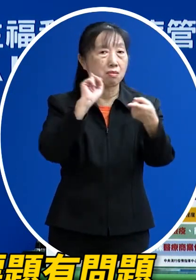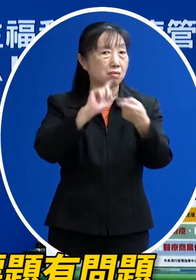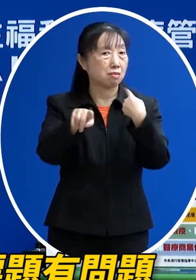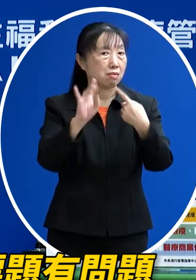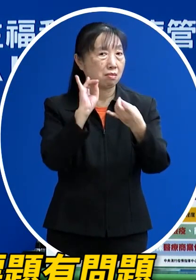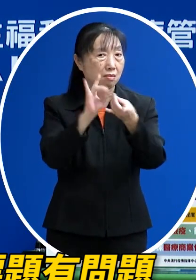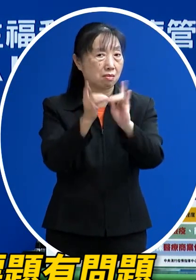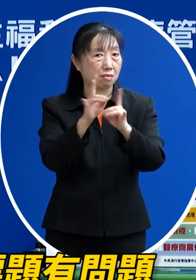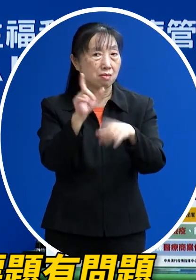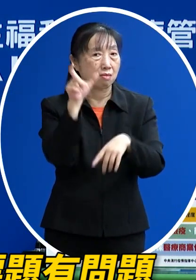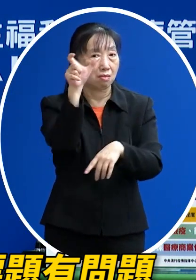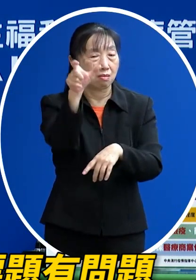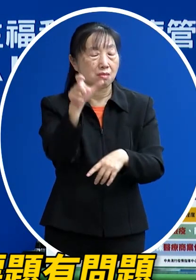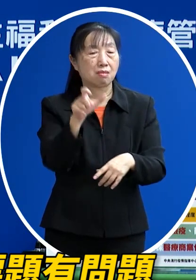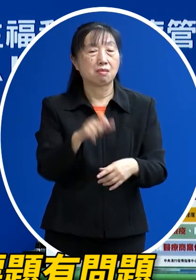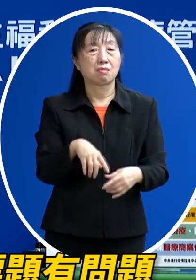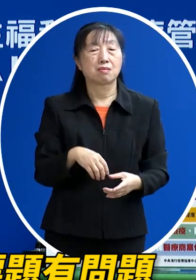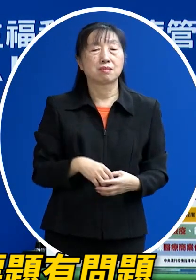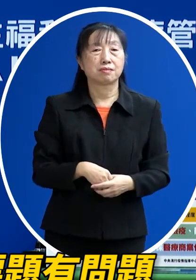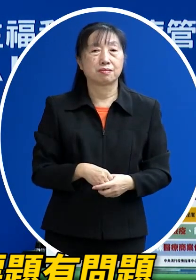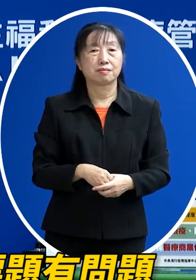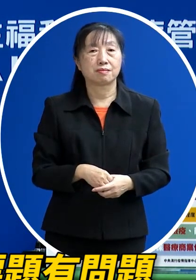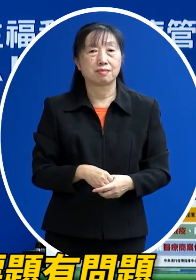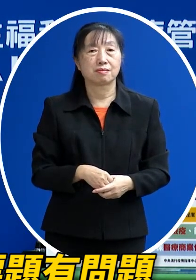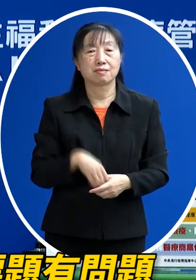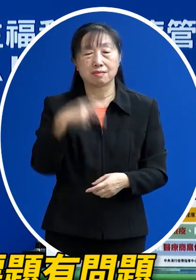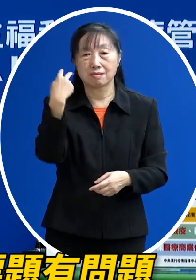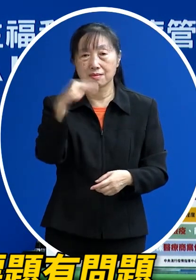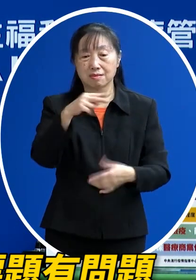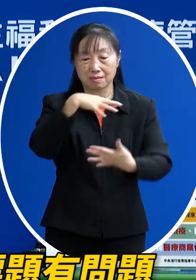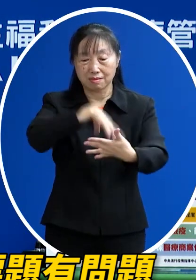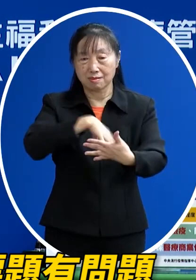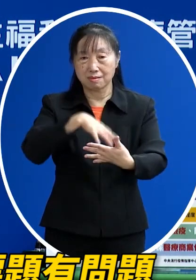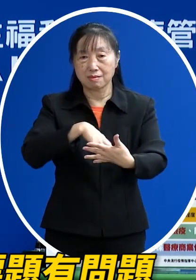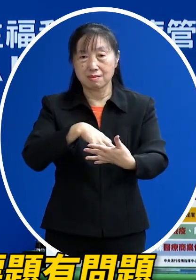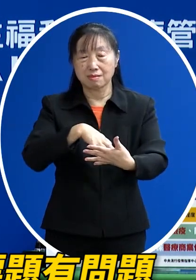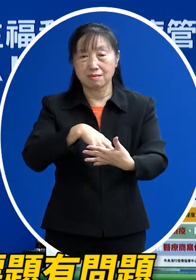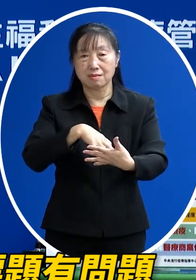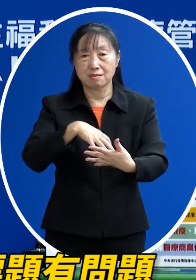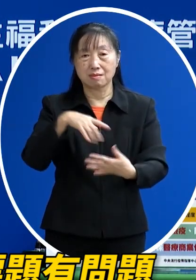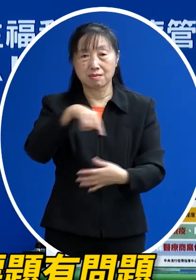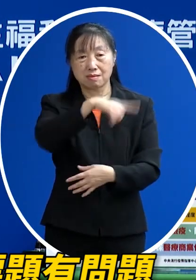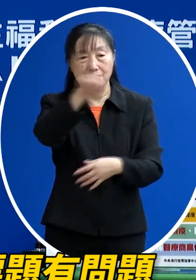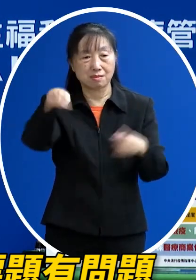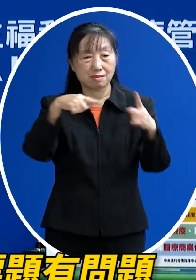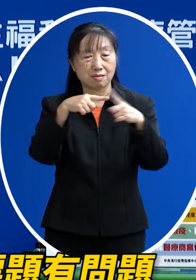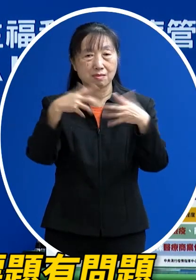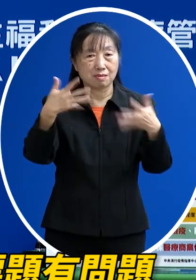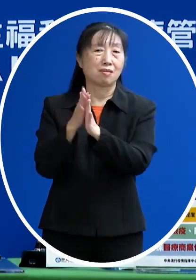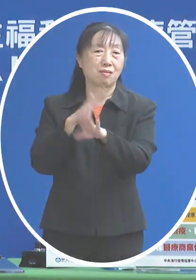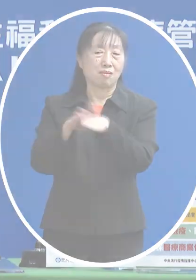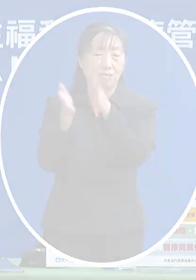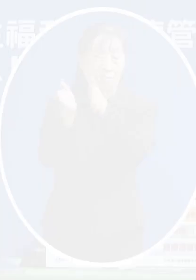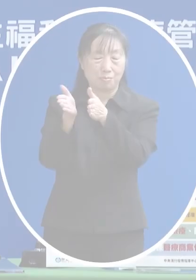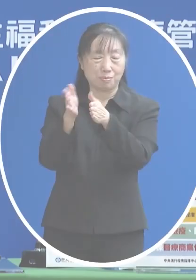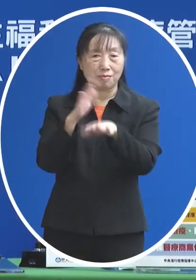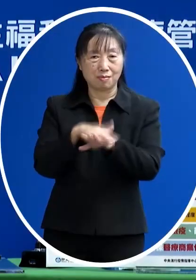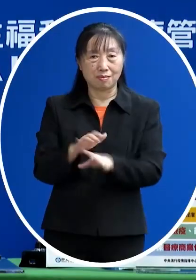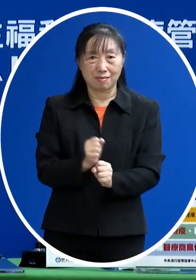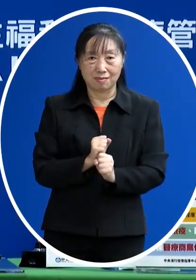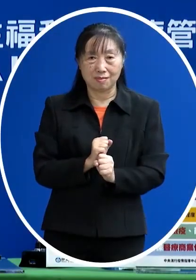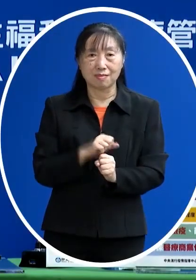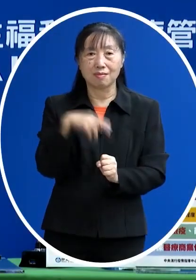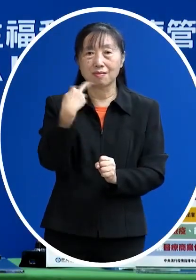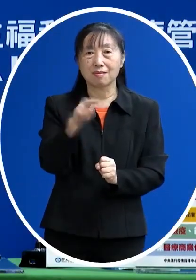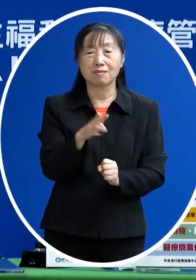那個標題那至於裡面的人 我確實是都第一次見面然後第二個說